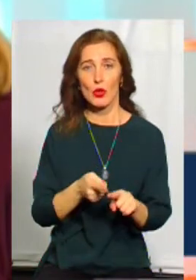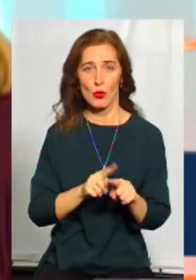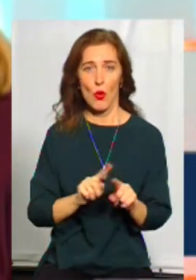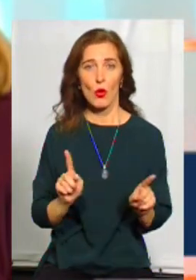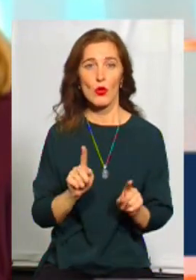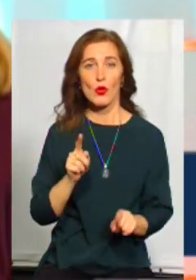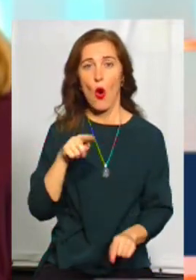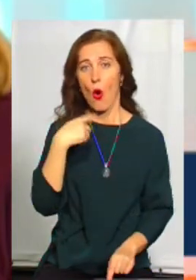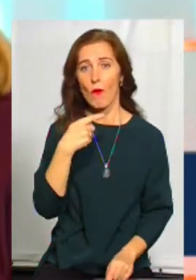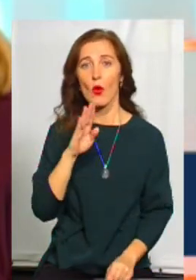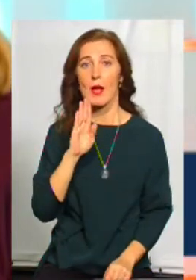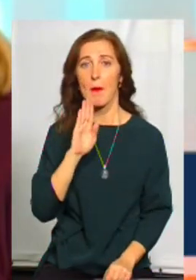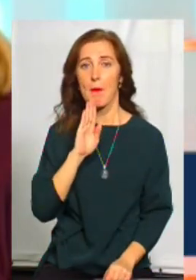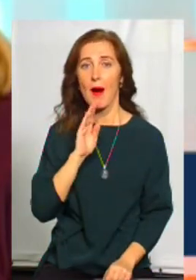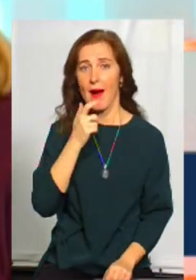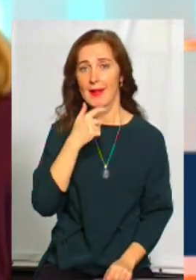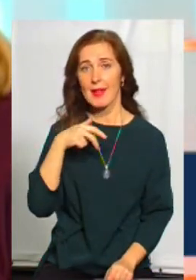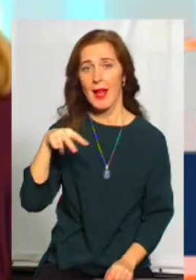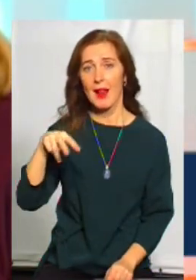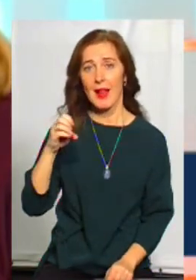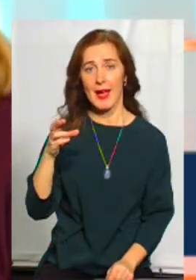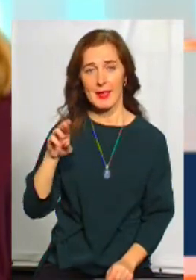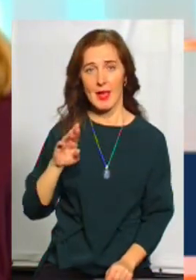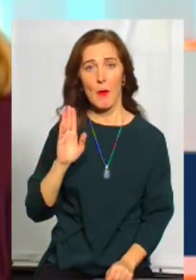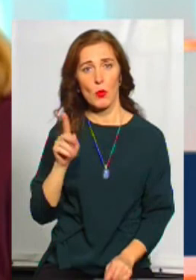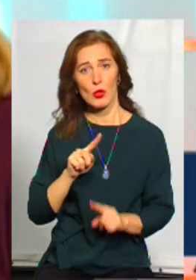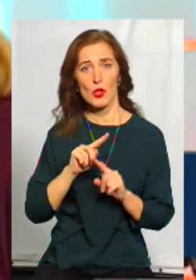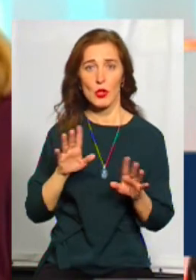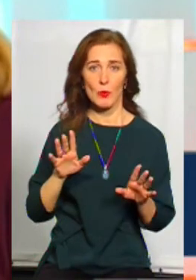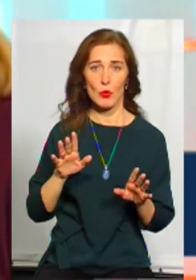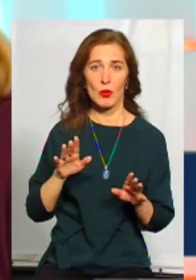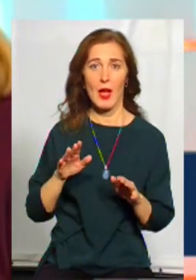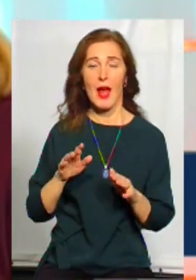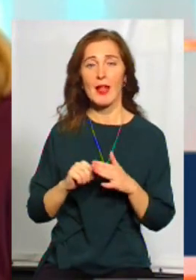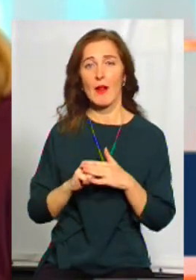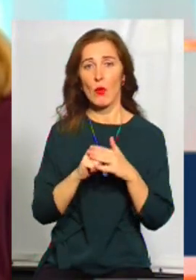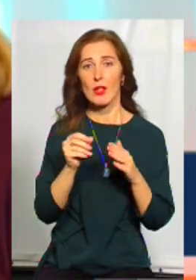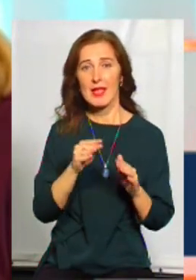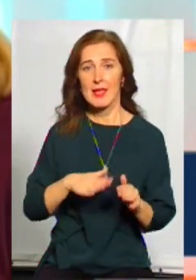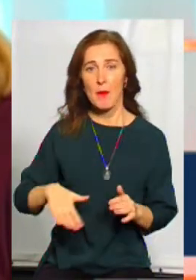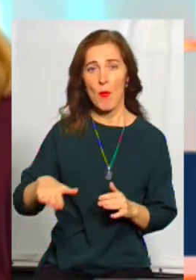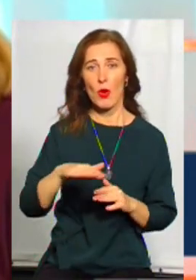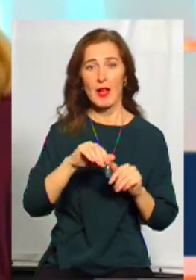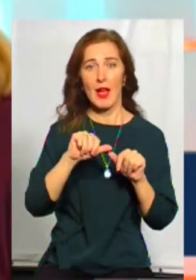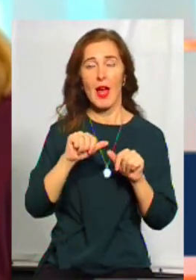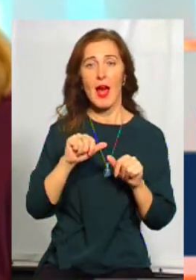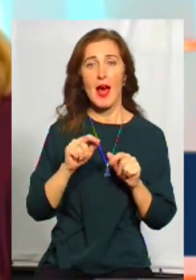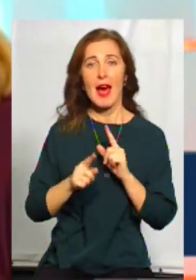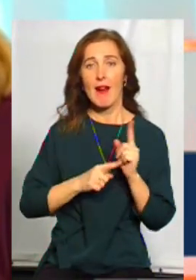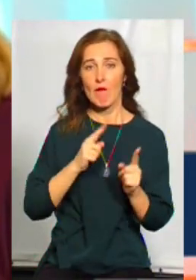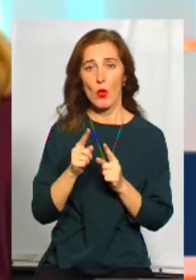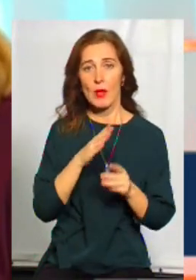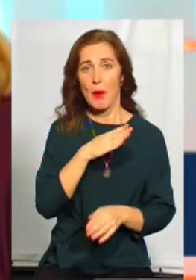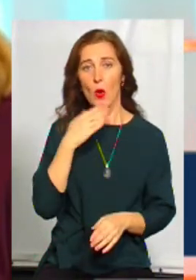пані Леся, на фоні вибору України, бути чи не бути, на фоні земельної реформи і багатьох інших проблем, а